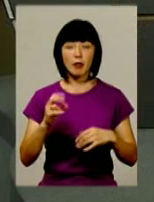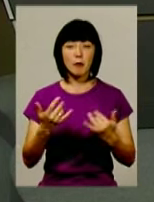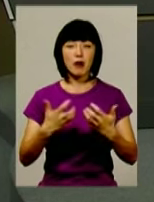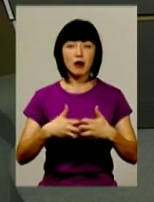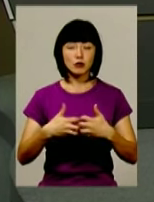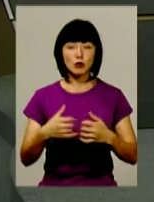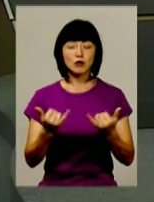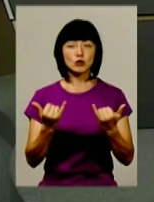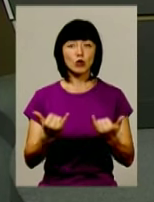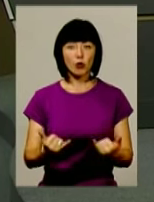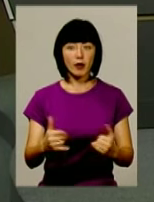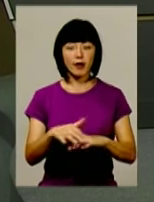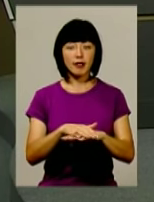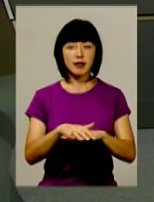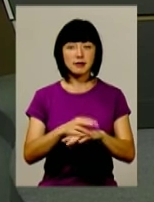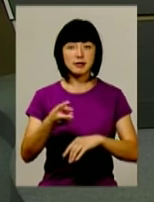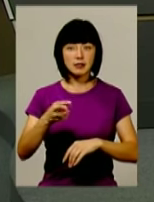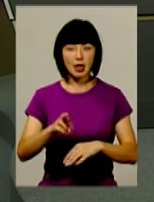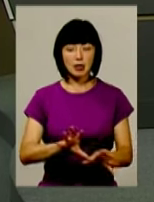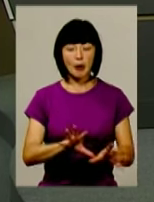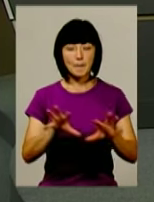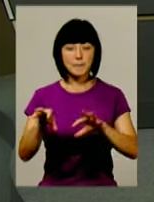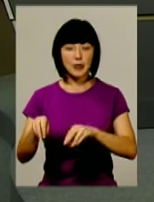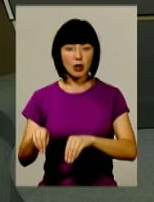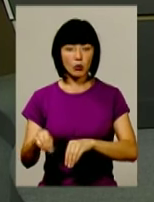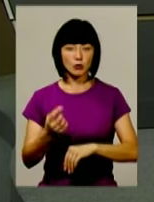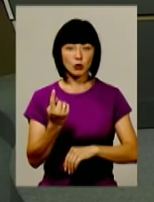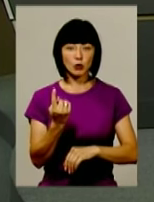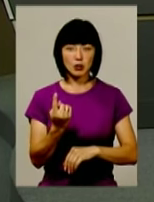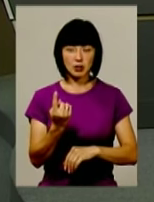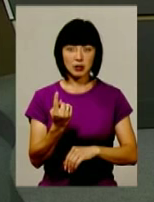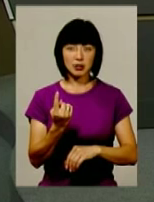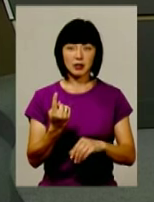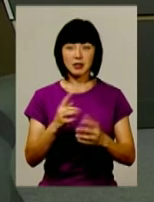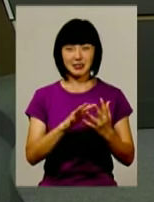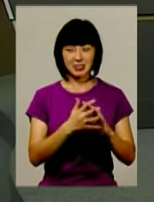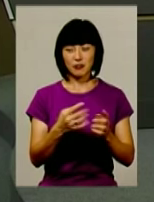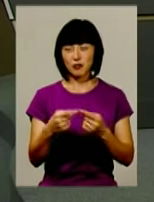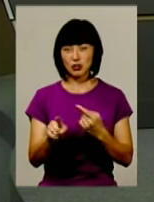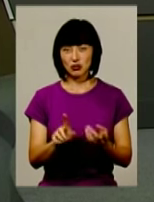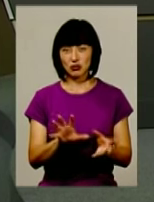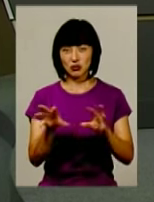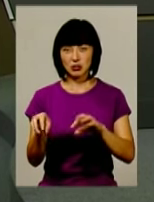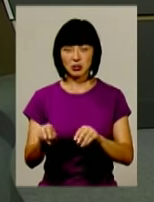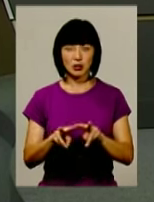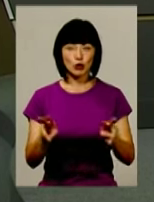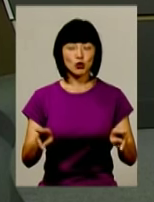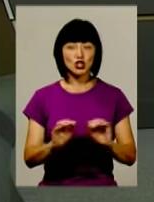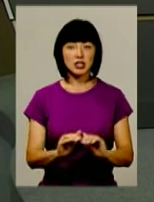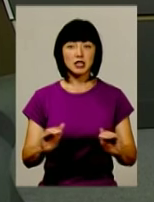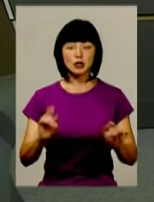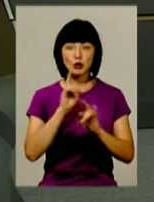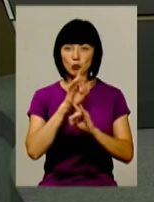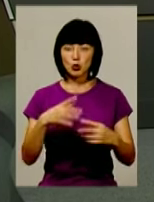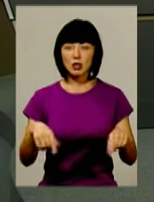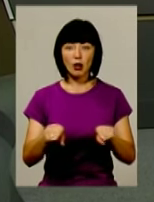сьогодні населення мігрує із одних одиниць, інші, відповідно, аналогічної діти. Тому не буде